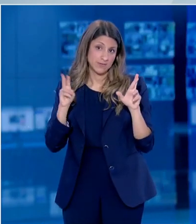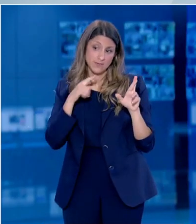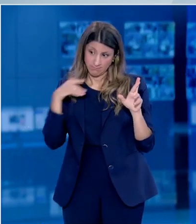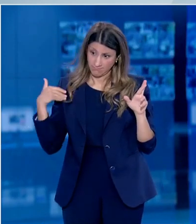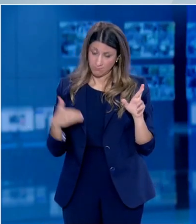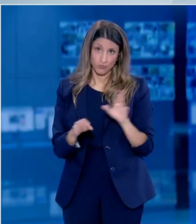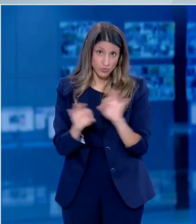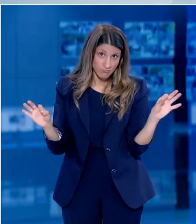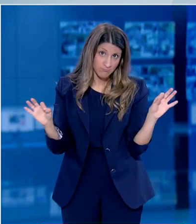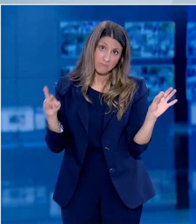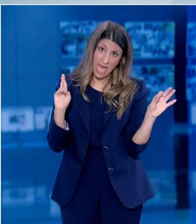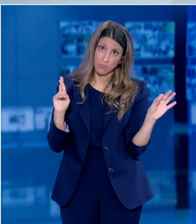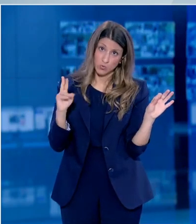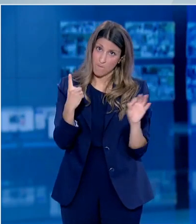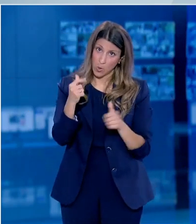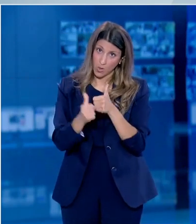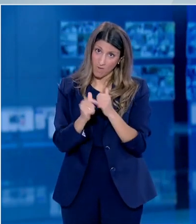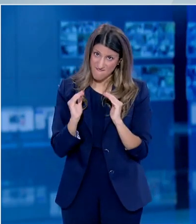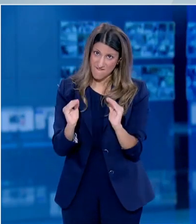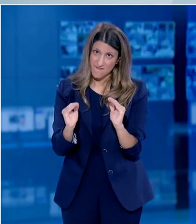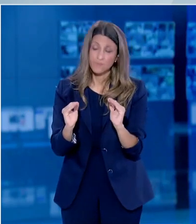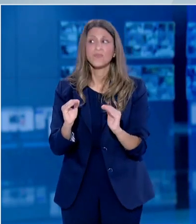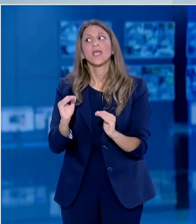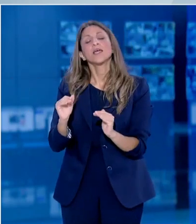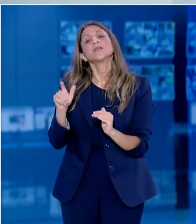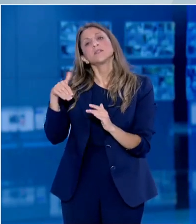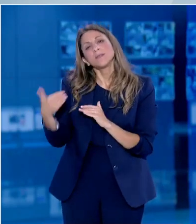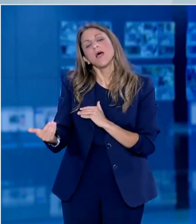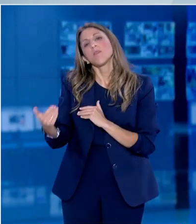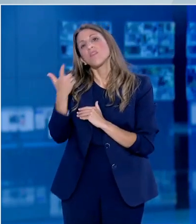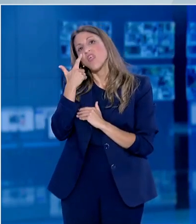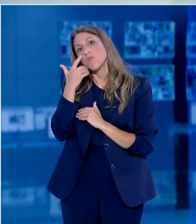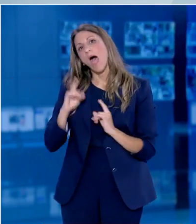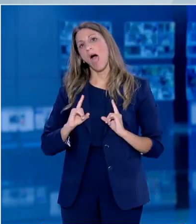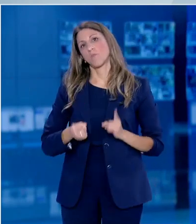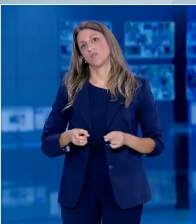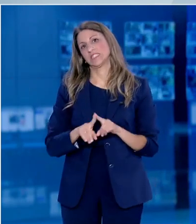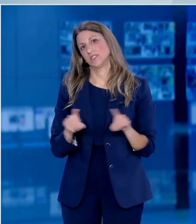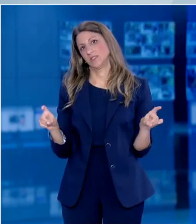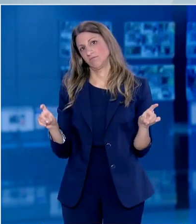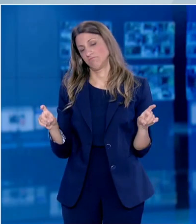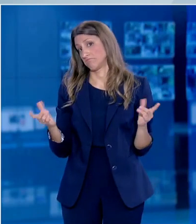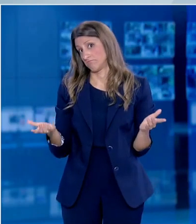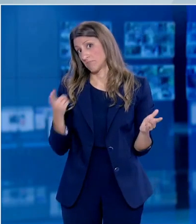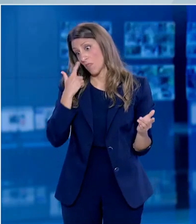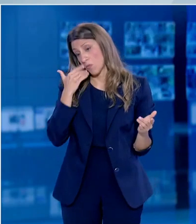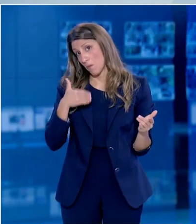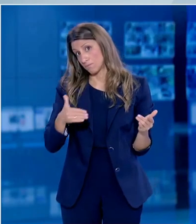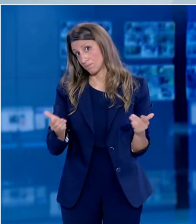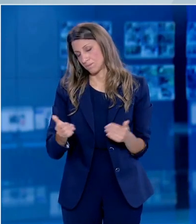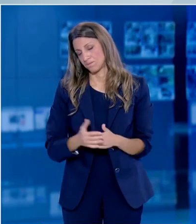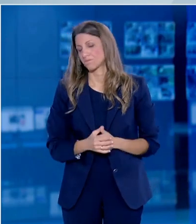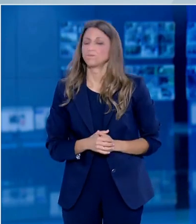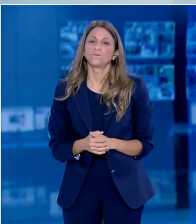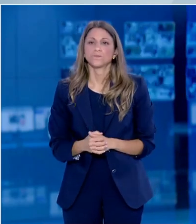Και νομίζω θα τοποθετηθεί αρμοδίως τότε. Και θα σας αναφέρω αν υπάρξει κάποια διαφορετική τοποθέτηση από αυτή που ανέφερα